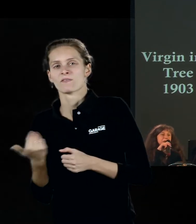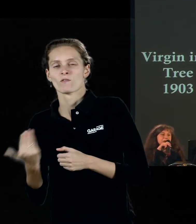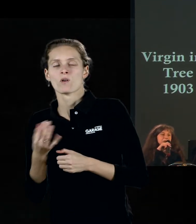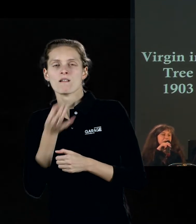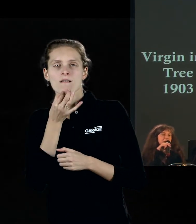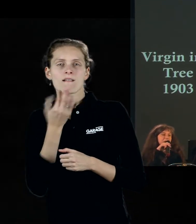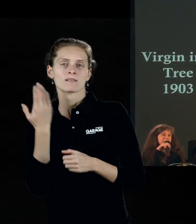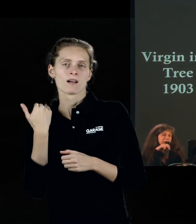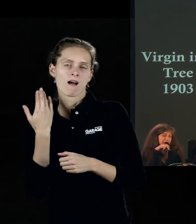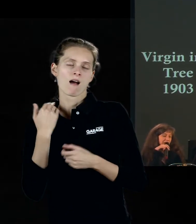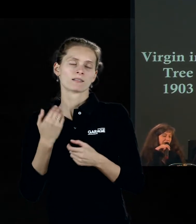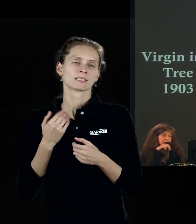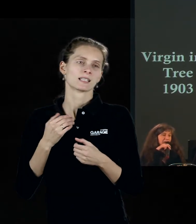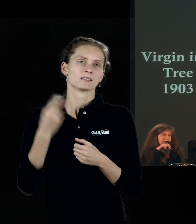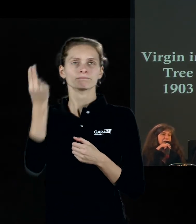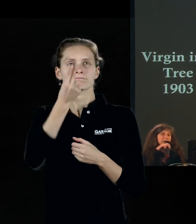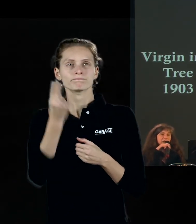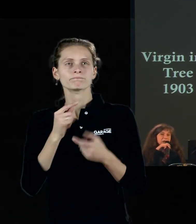фигуративные, как вы видите.